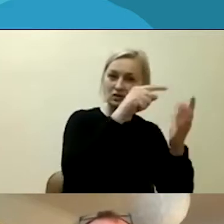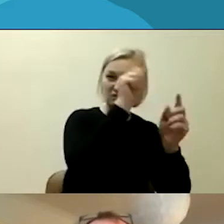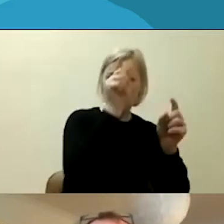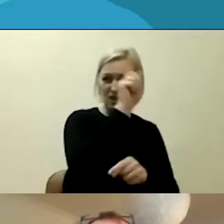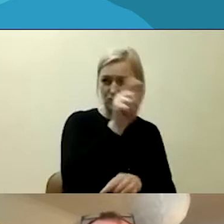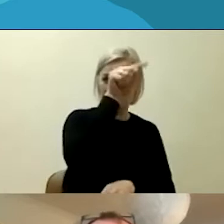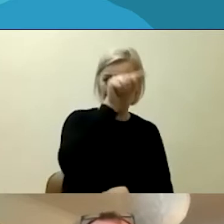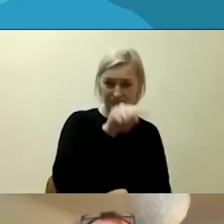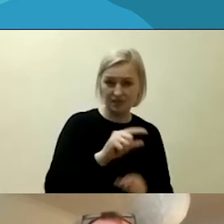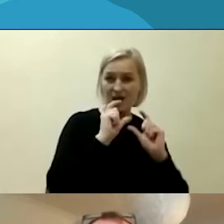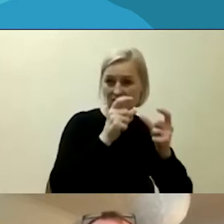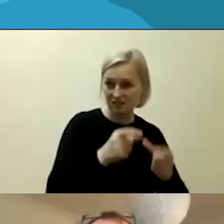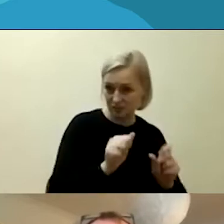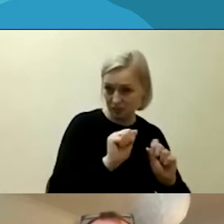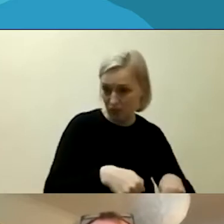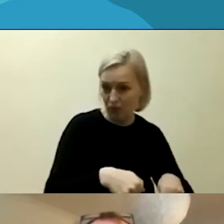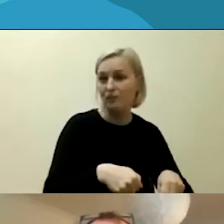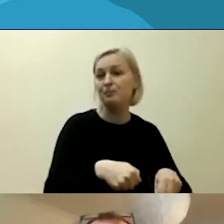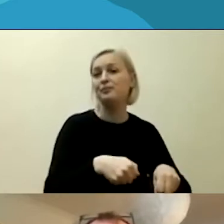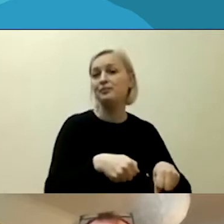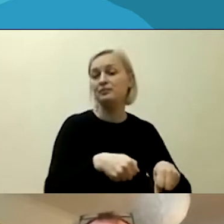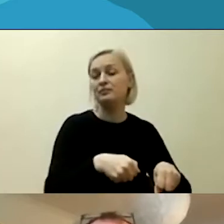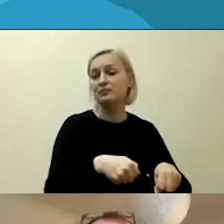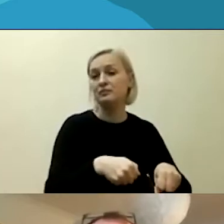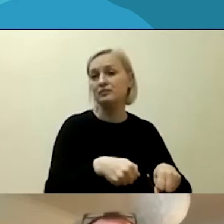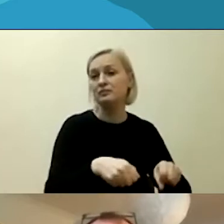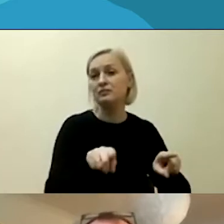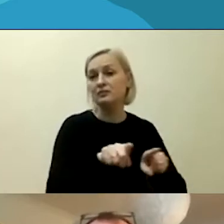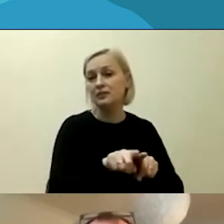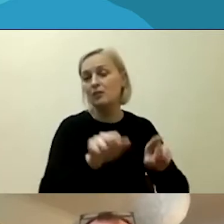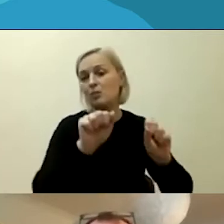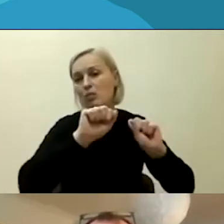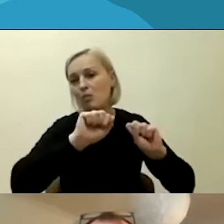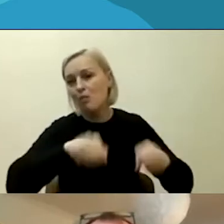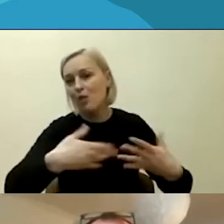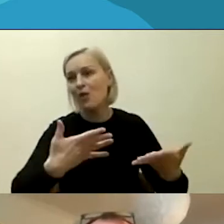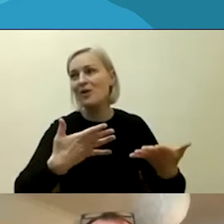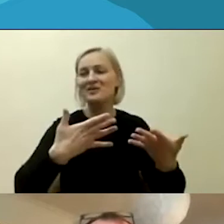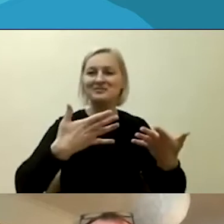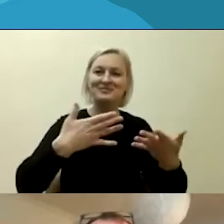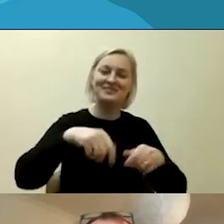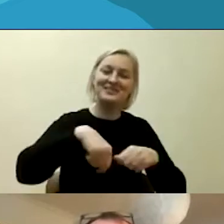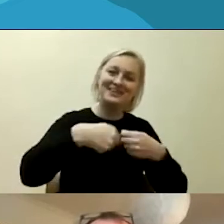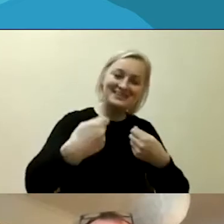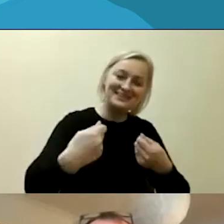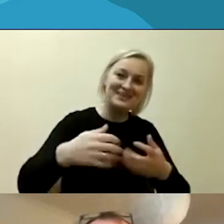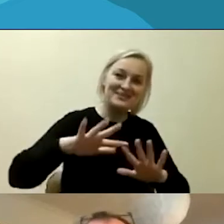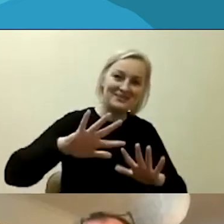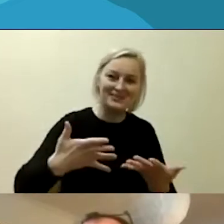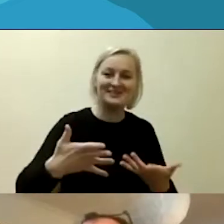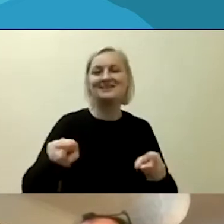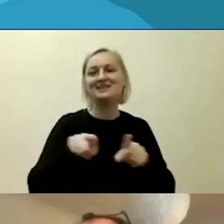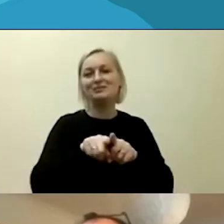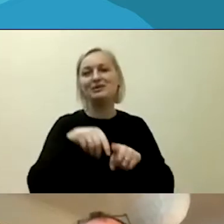gali būti kažkokia tai testinė versija, kurią mes vėliau galėsime